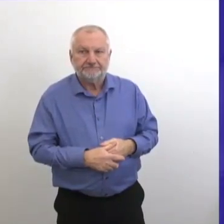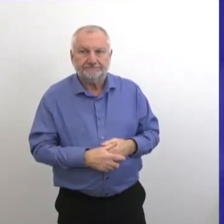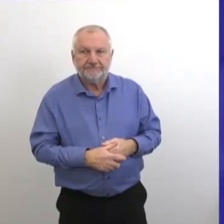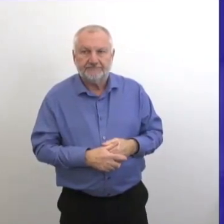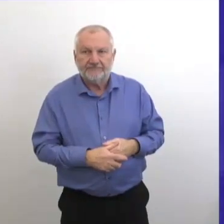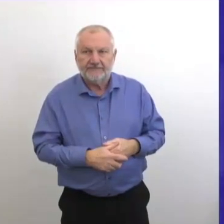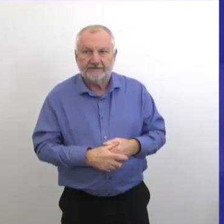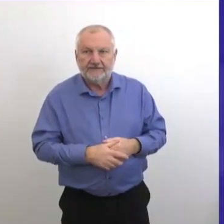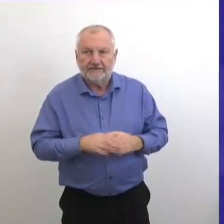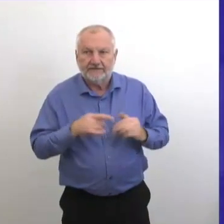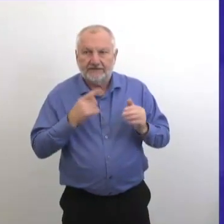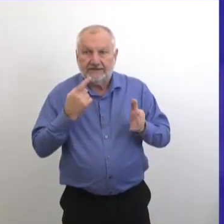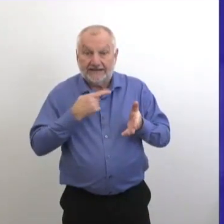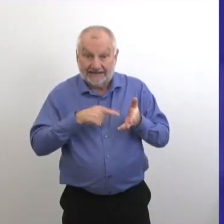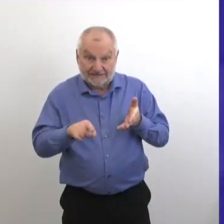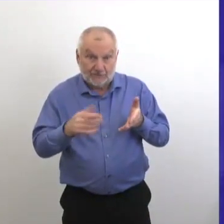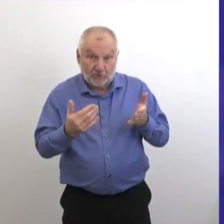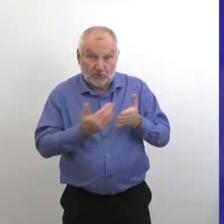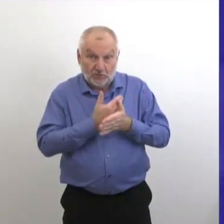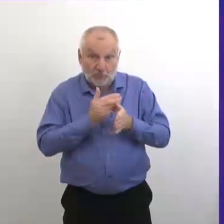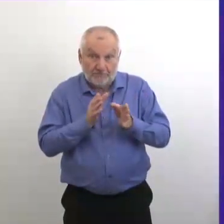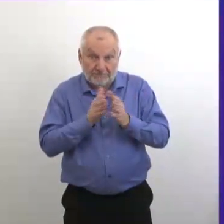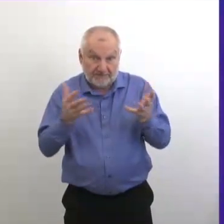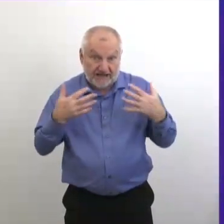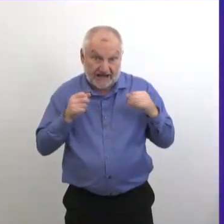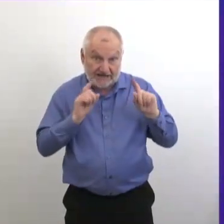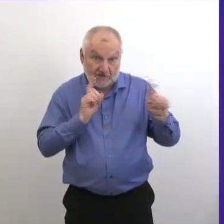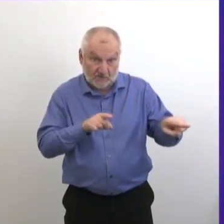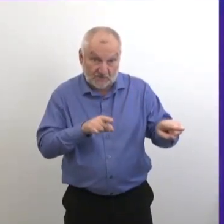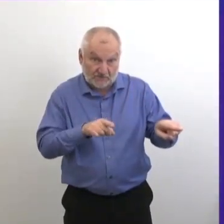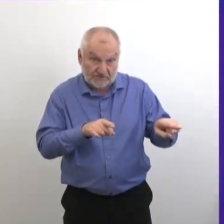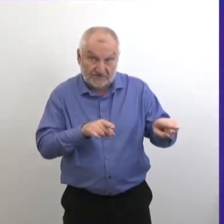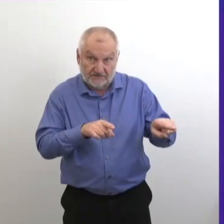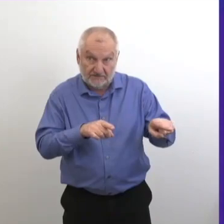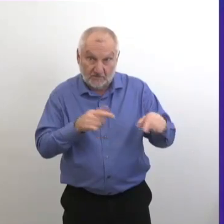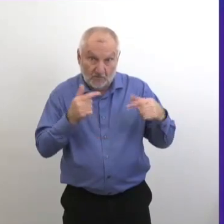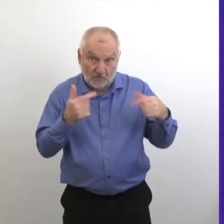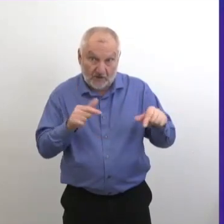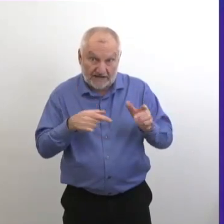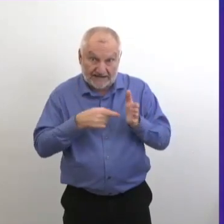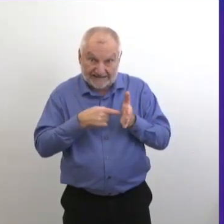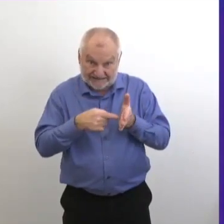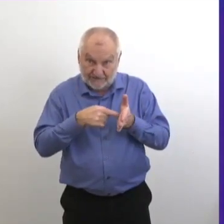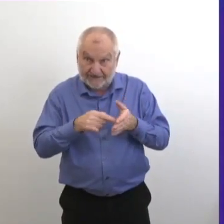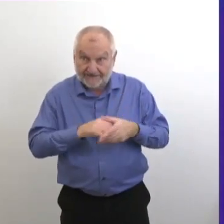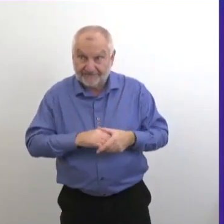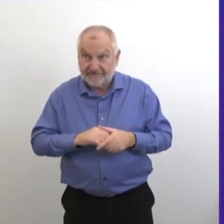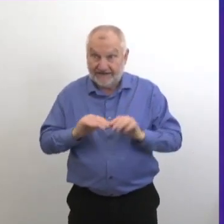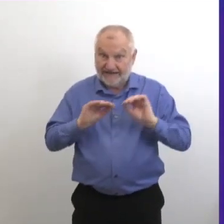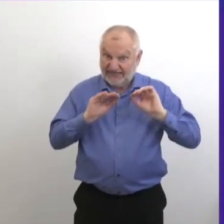pourriez-vous nous dire quand c'est qu va voir le nouvel ordre de santé publique ? Ça va être cette semaine.